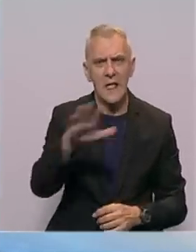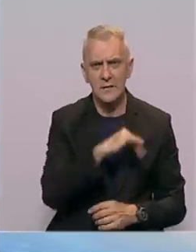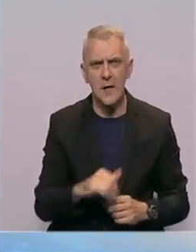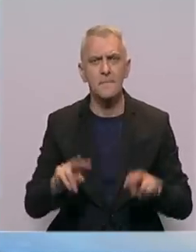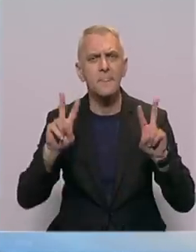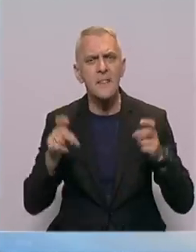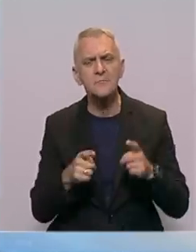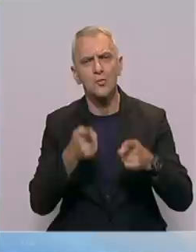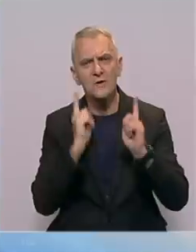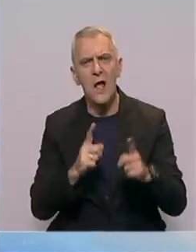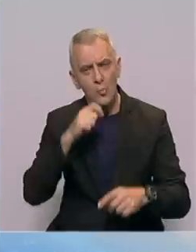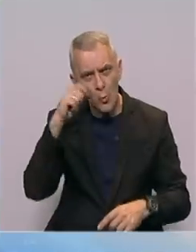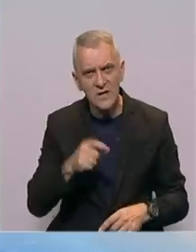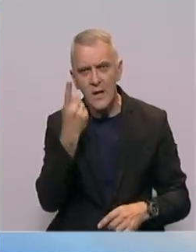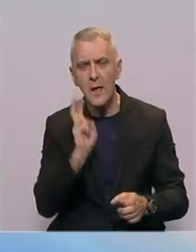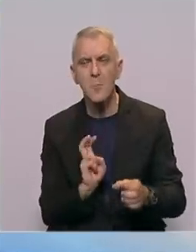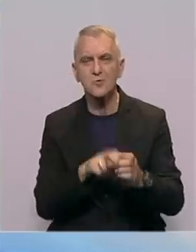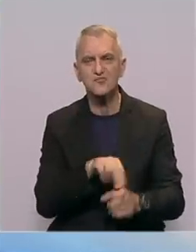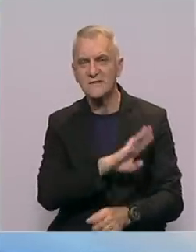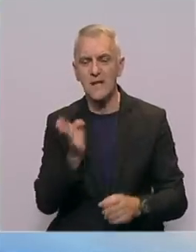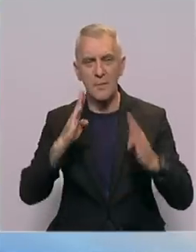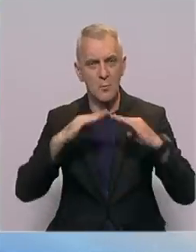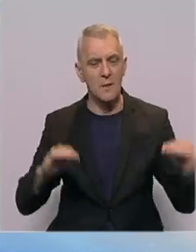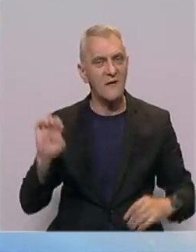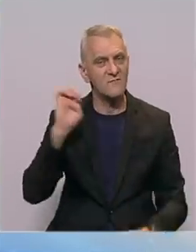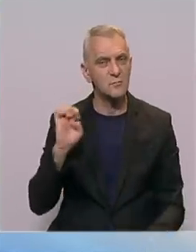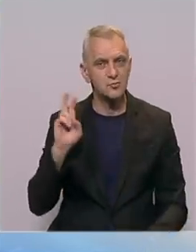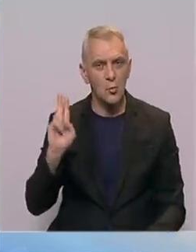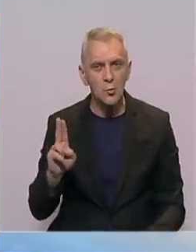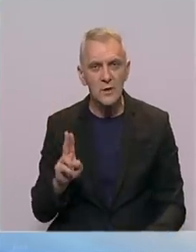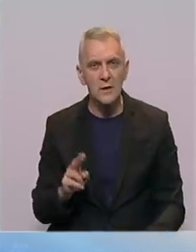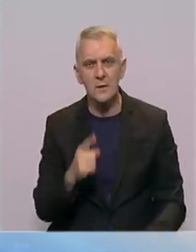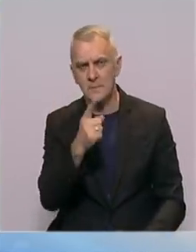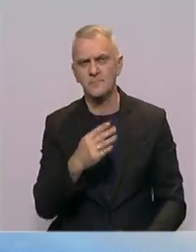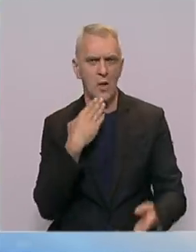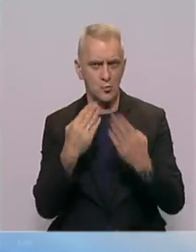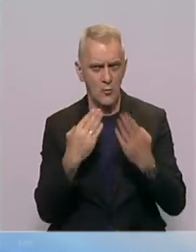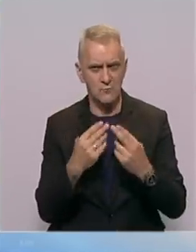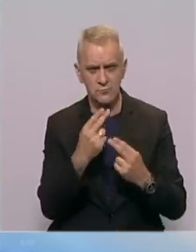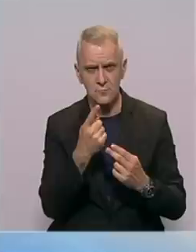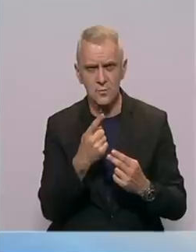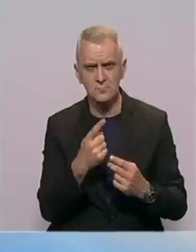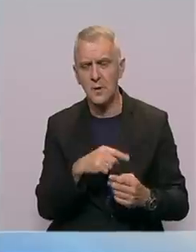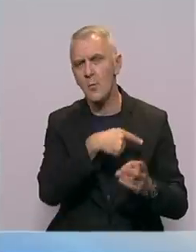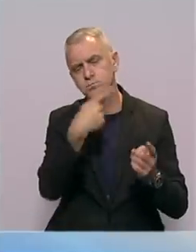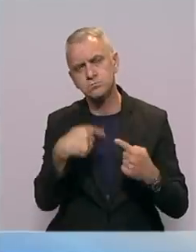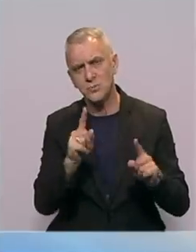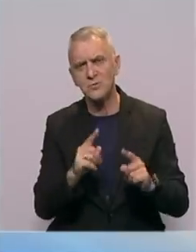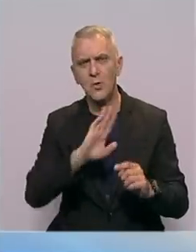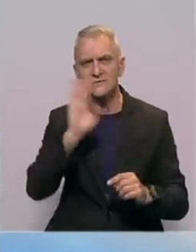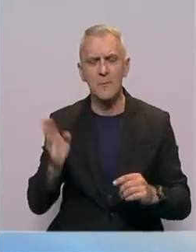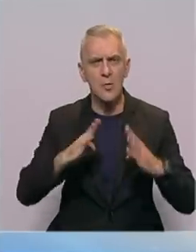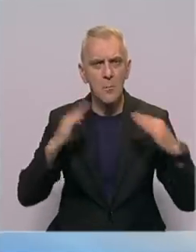iz regije. Teme su vrat u Ukrajini i priključivanje Zapadnog Balkana, Evropskoj uniji. Na panelu posvećenom Zapadnom Balkanu,